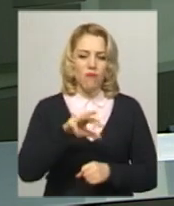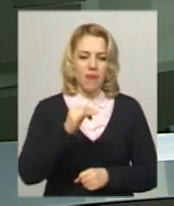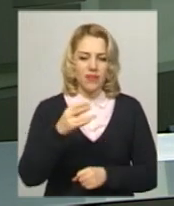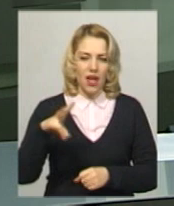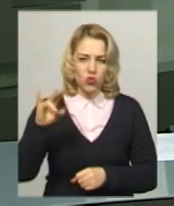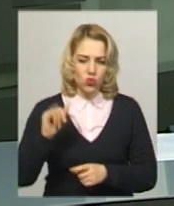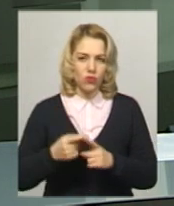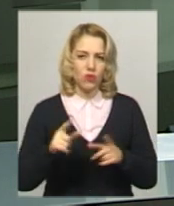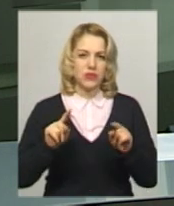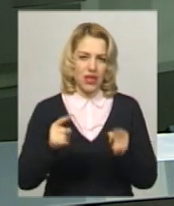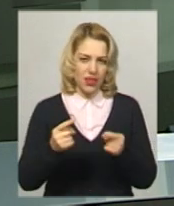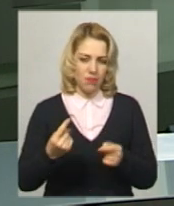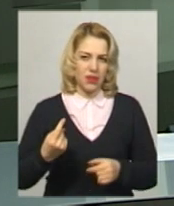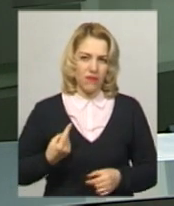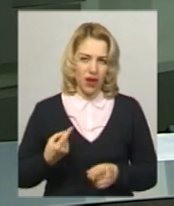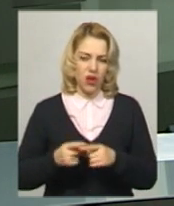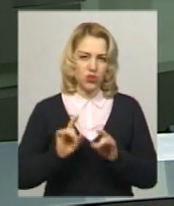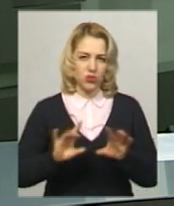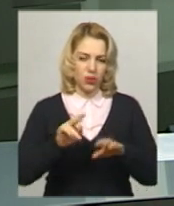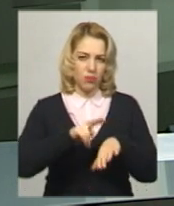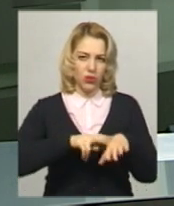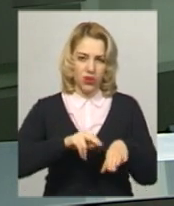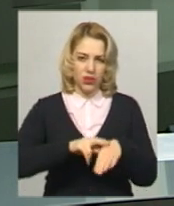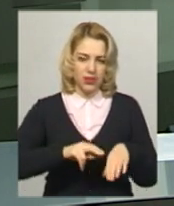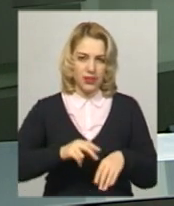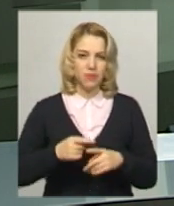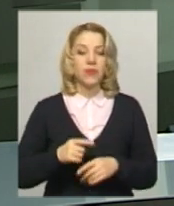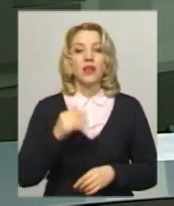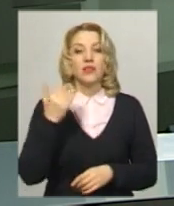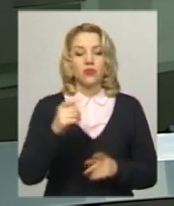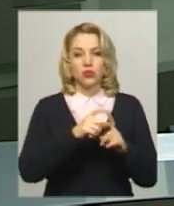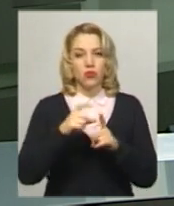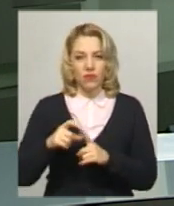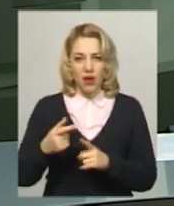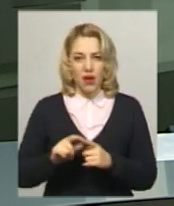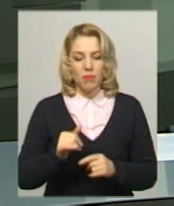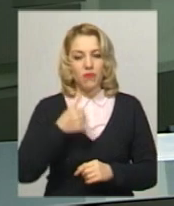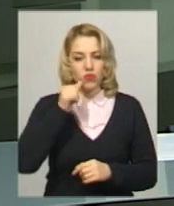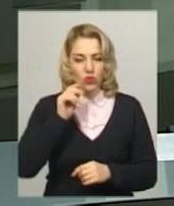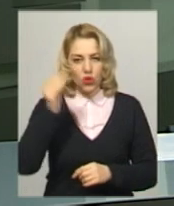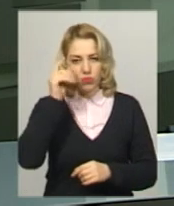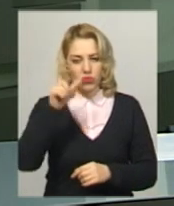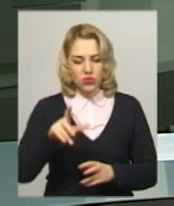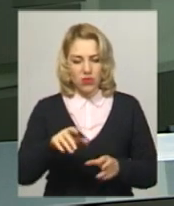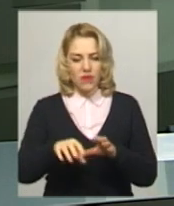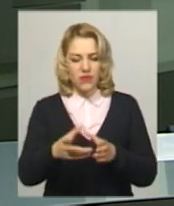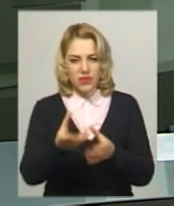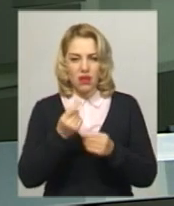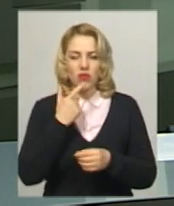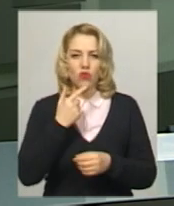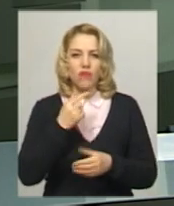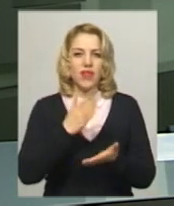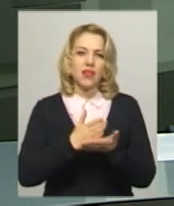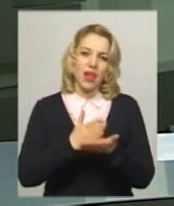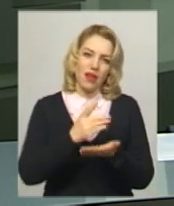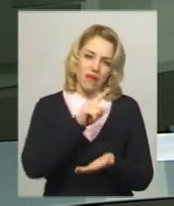повідомляє старший слідчий Національної поліції області Сергій Гонтар. За його словами, вчора у підозрюваного відібрали зразки крові на наявність